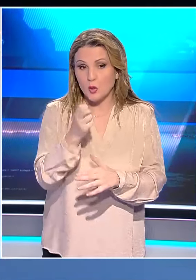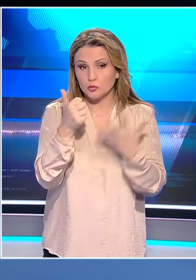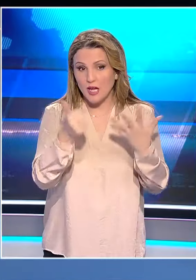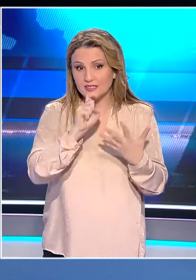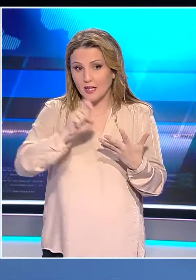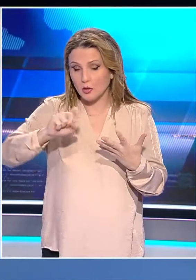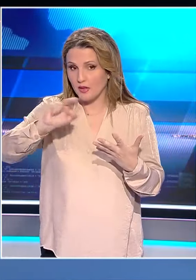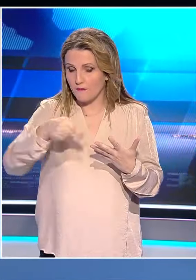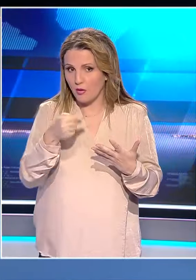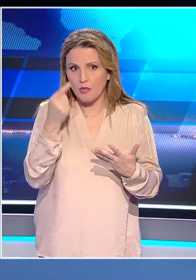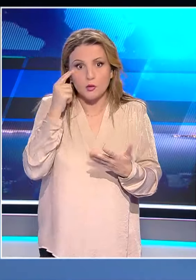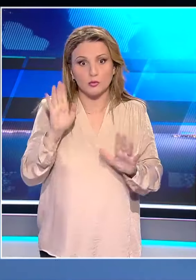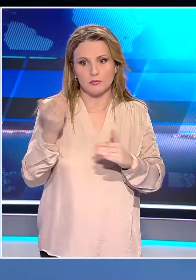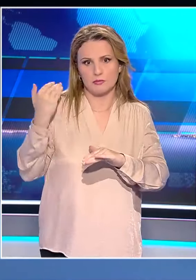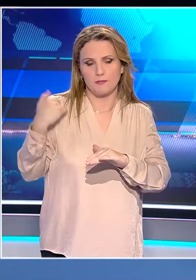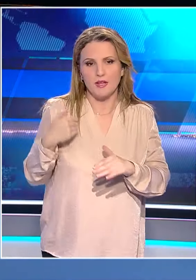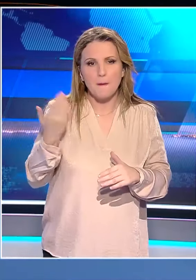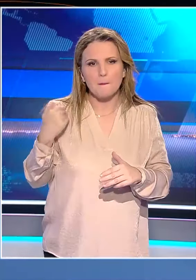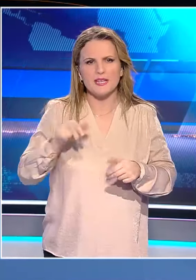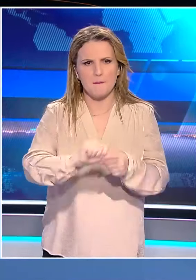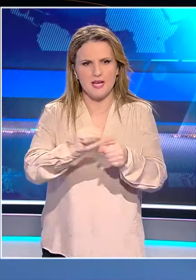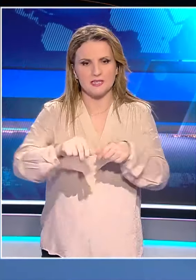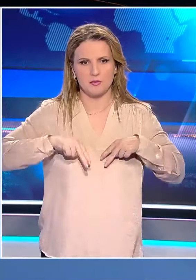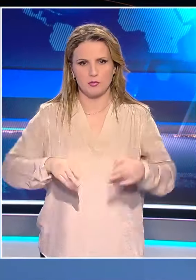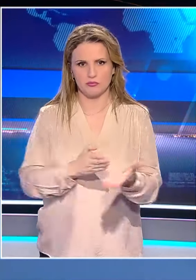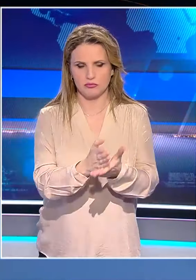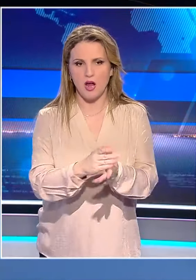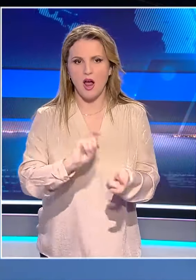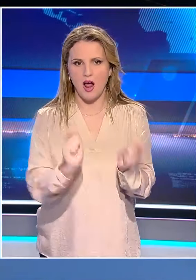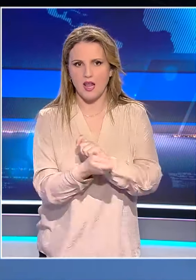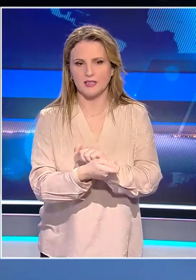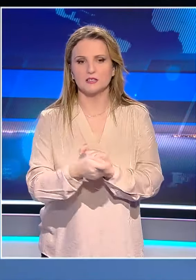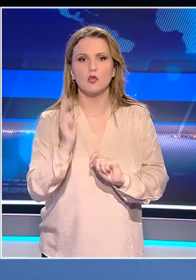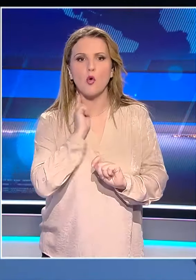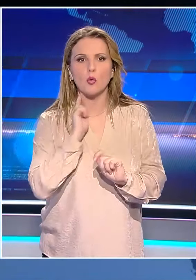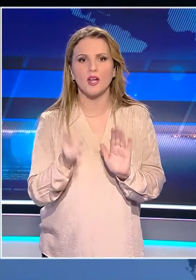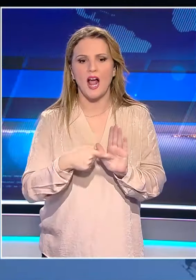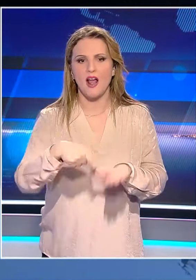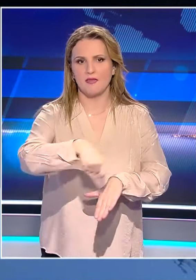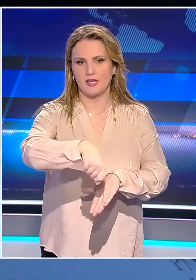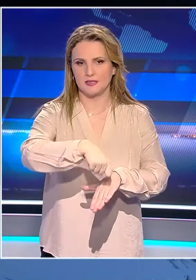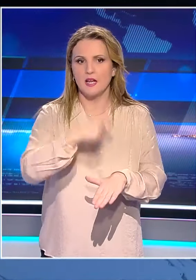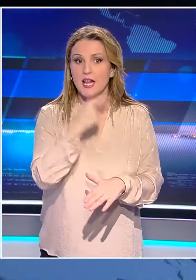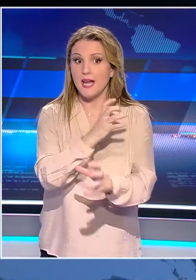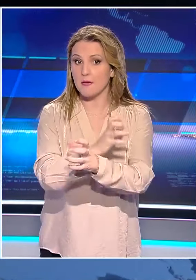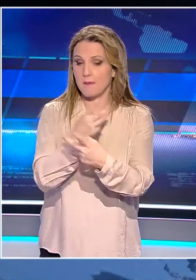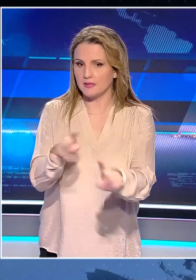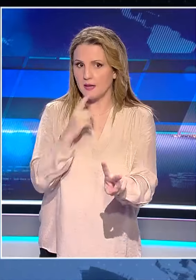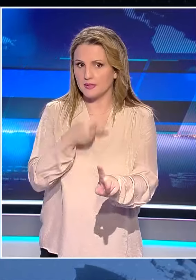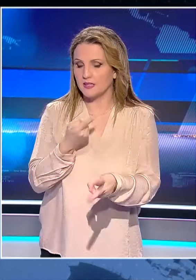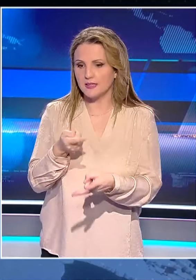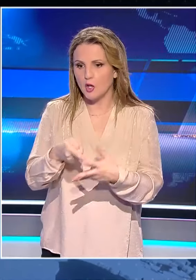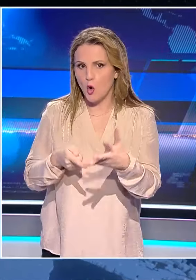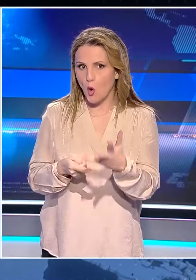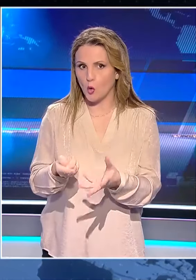πριν από λίγους μήνες το Υπουργείο Δικαιοσύνης έφερε αλλαγές στον κώδικα ποινικής δικονομίας επιτρέποντας τον εισαγγελέα να κρίνει αν συντρέχουν οι